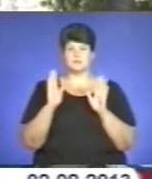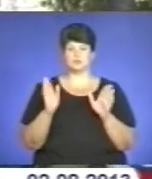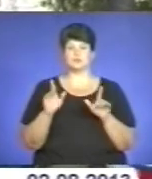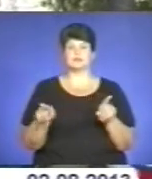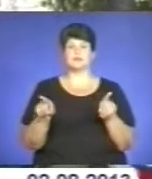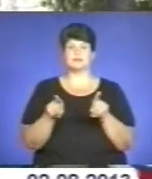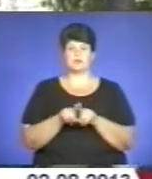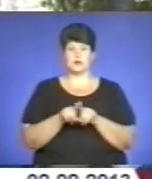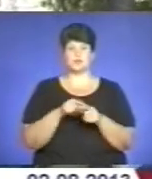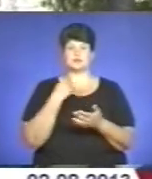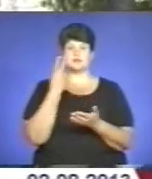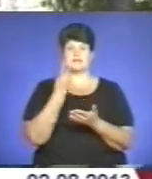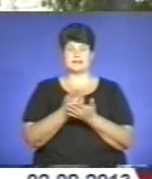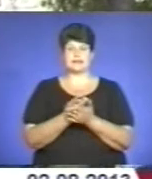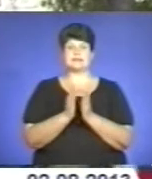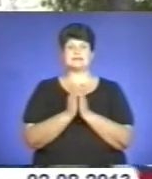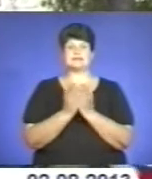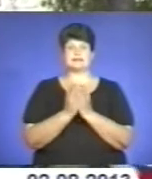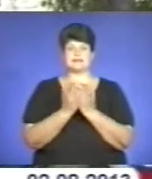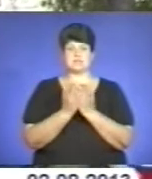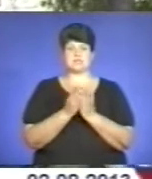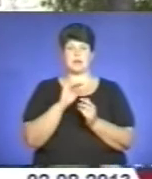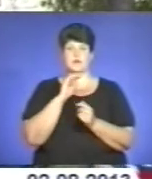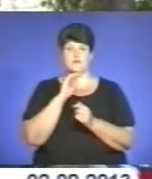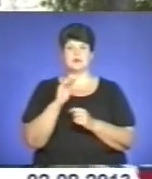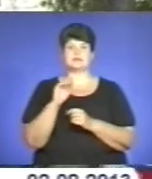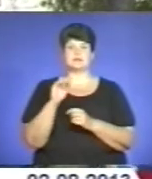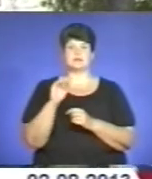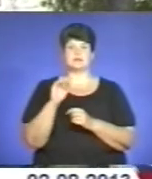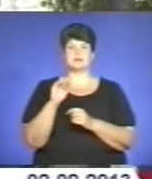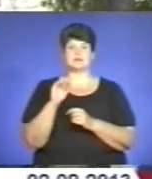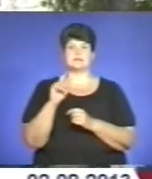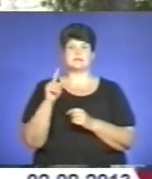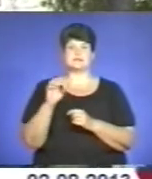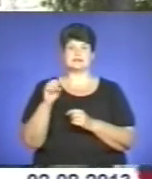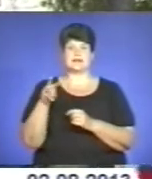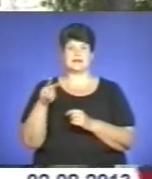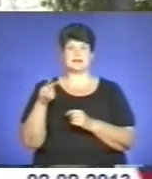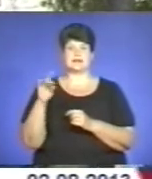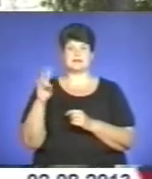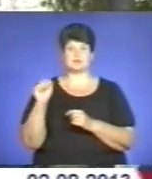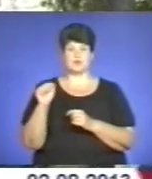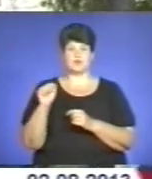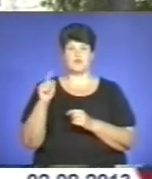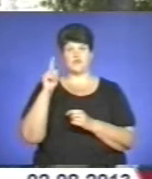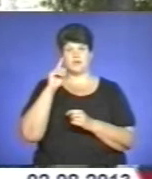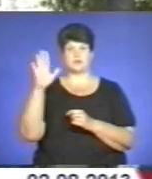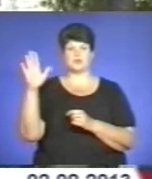презентація книжки професора Івана Зелинського, видатного